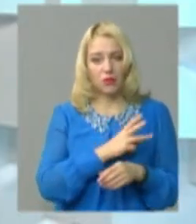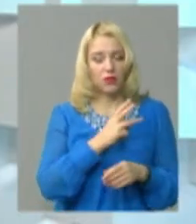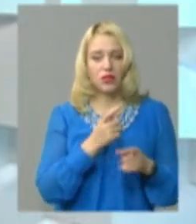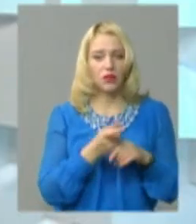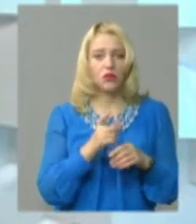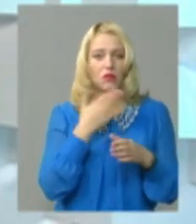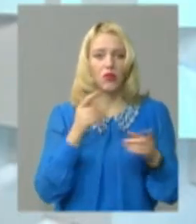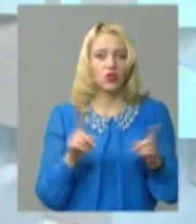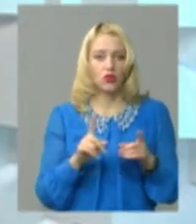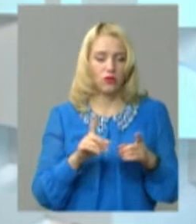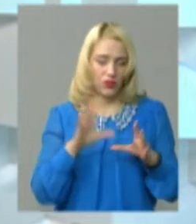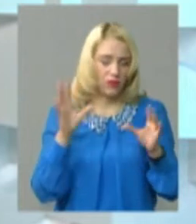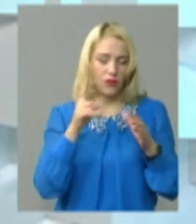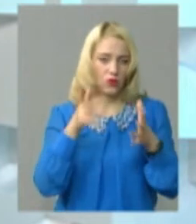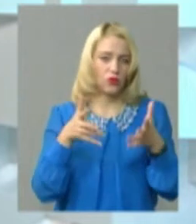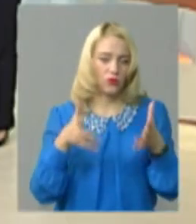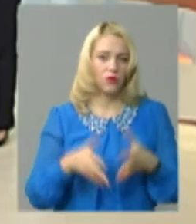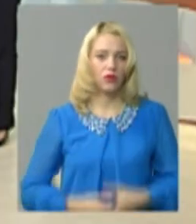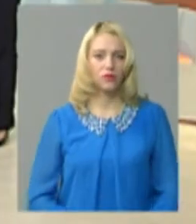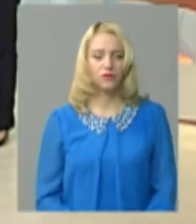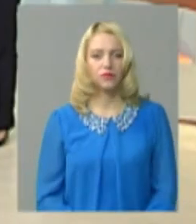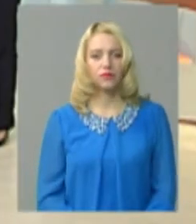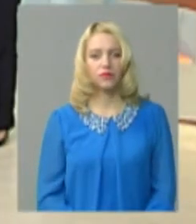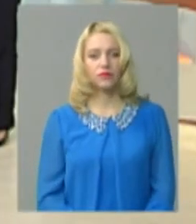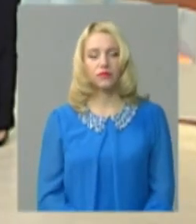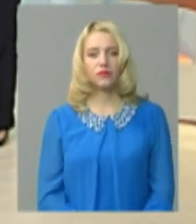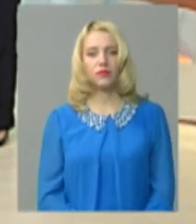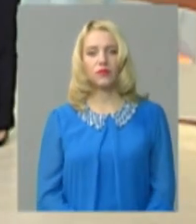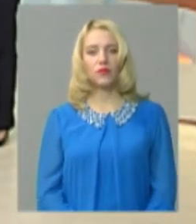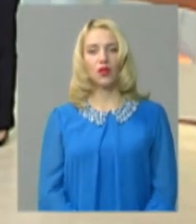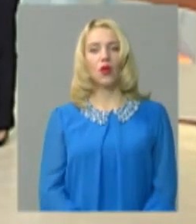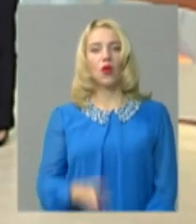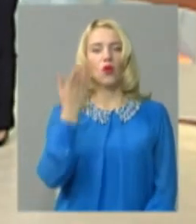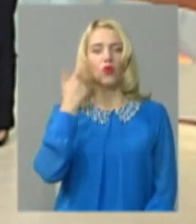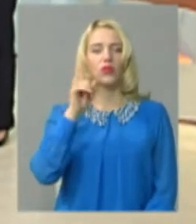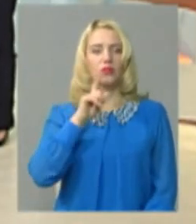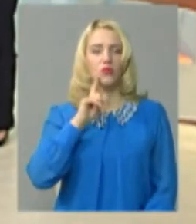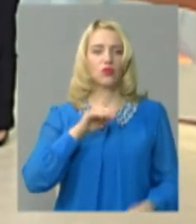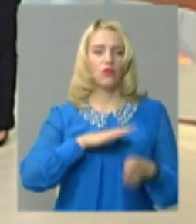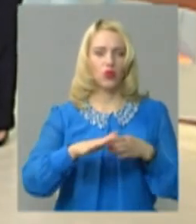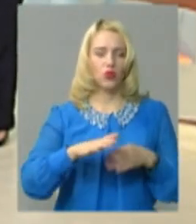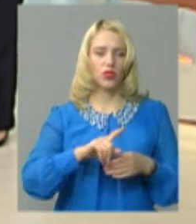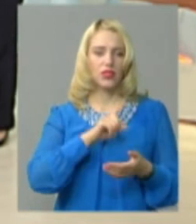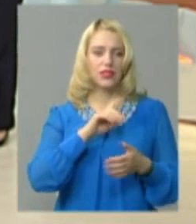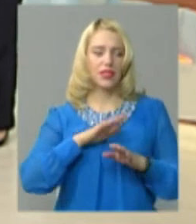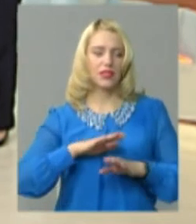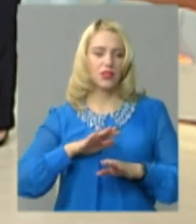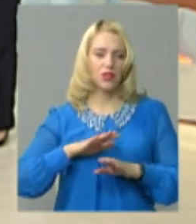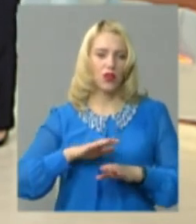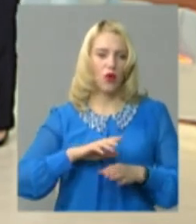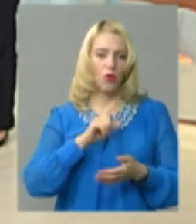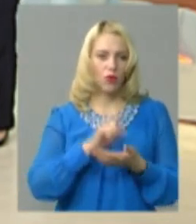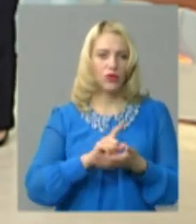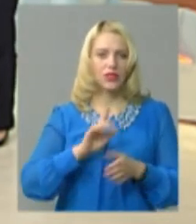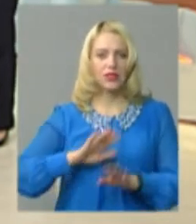Більше немає, що говорити, самі все зрозуміли, без агітації. Коли тимчасово виконували обов'язки заступника голови ОДА,